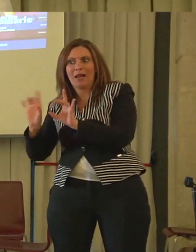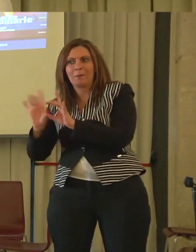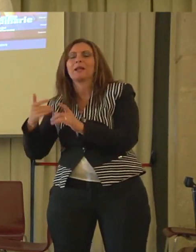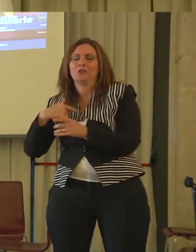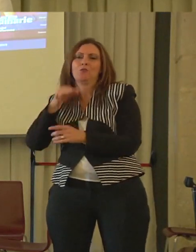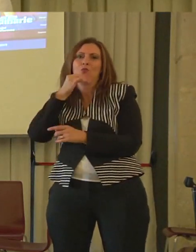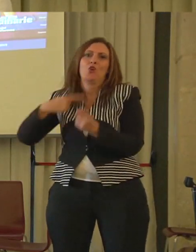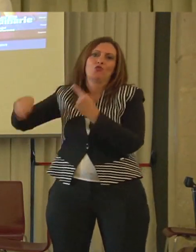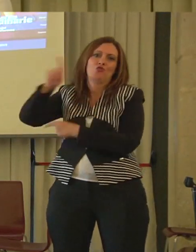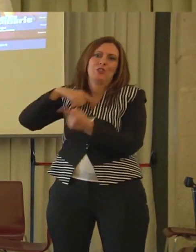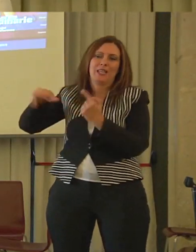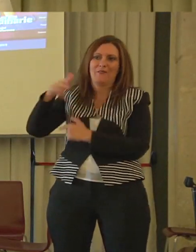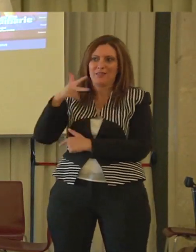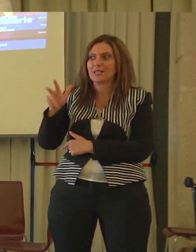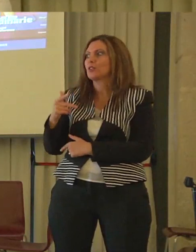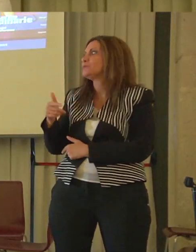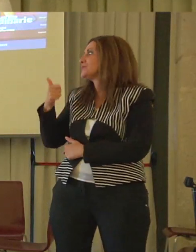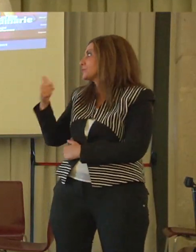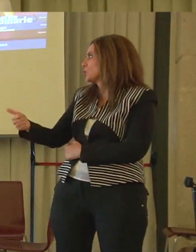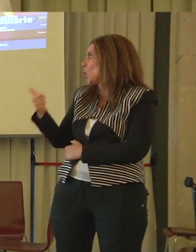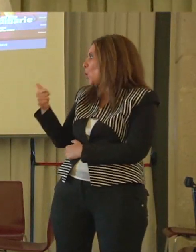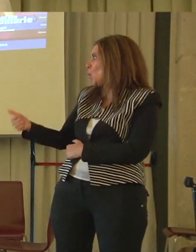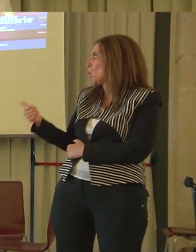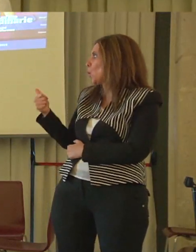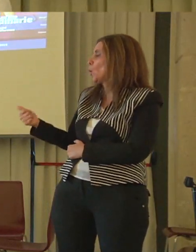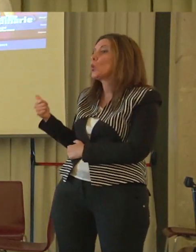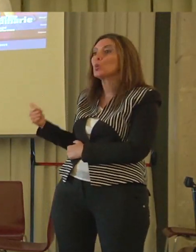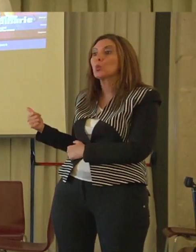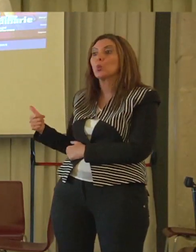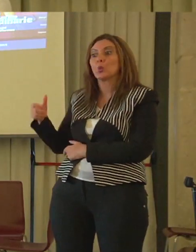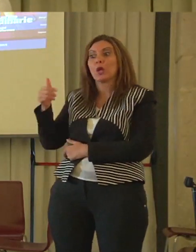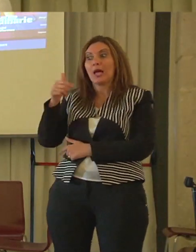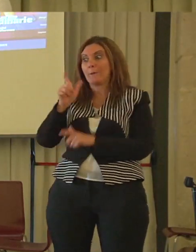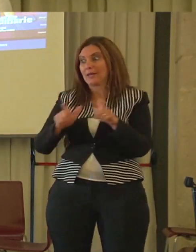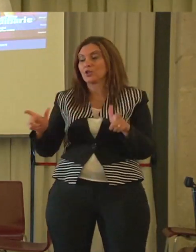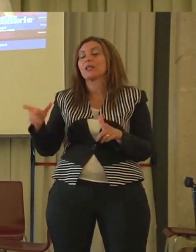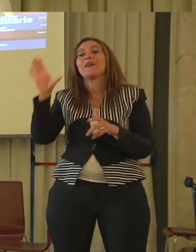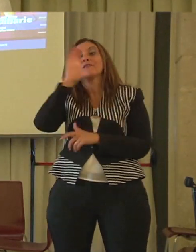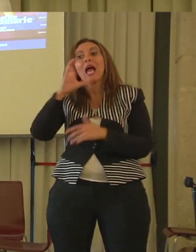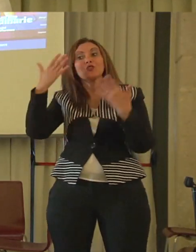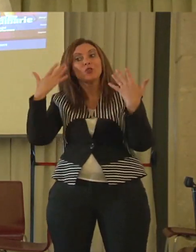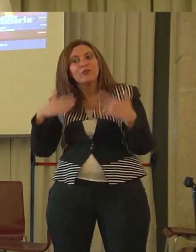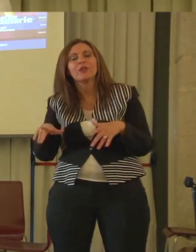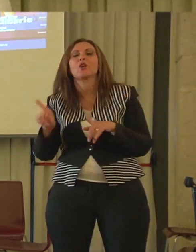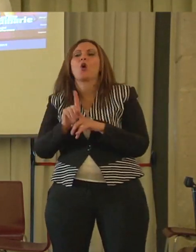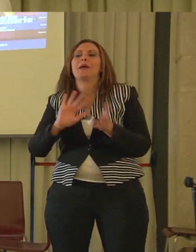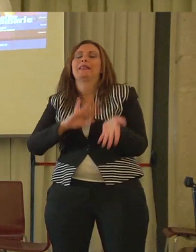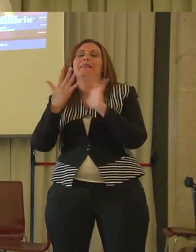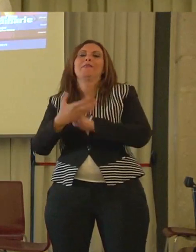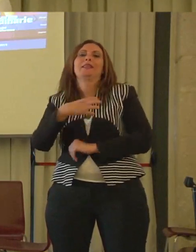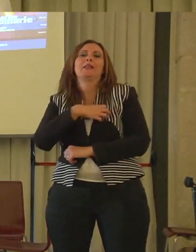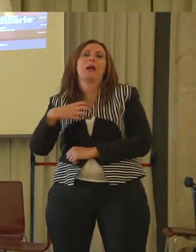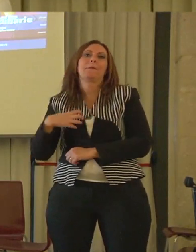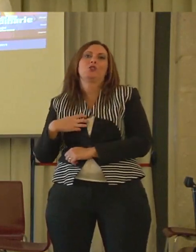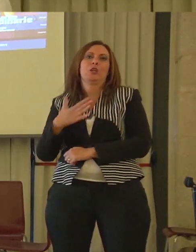Ognuno di loro alla fine di questo viaggio è diventato davvero ambasciatore di se stesso. Ora abbiamo cercato veramente di pensare ad